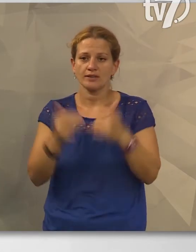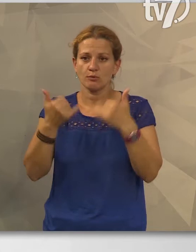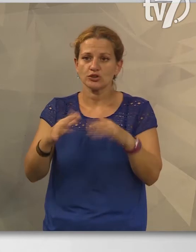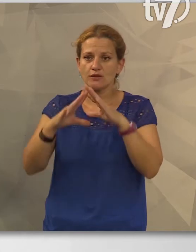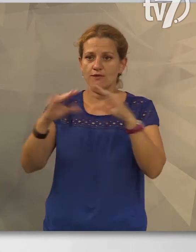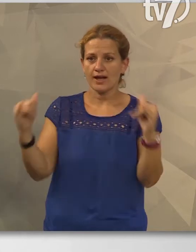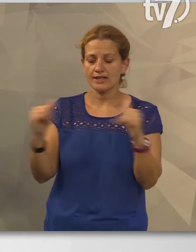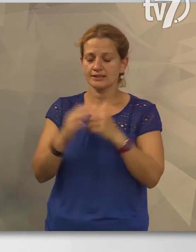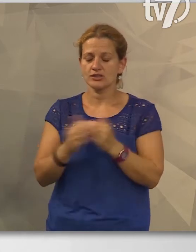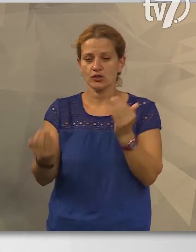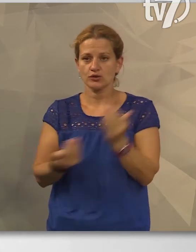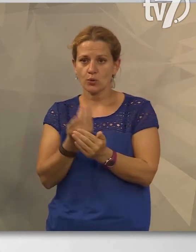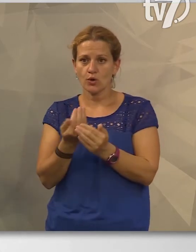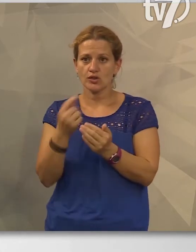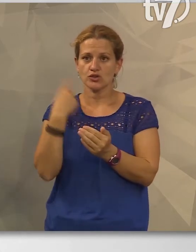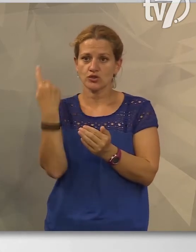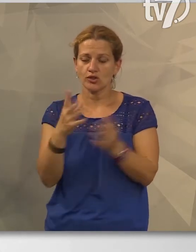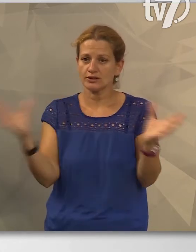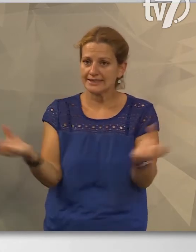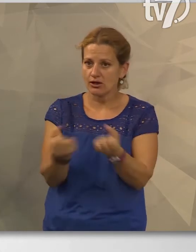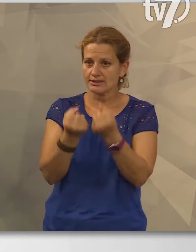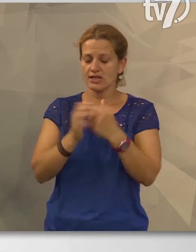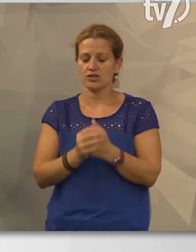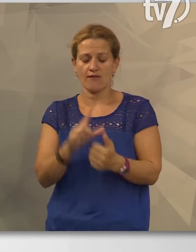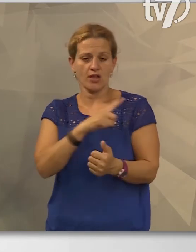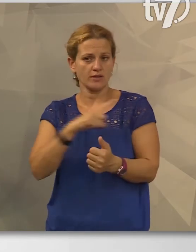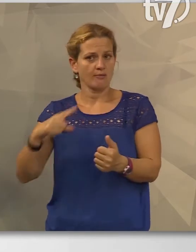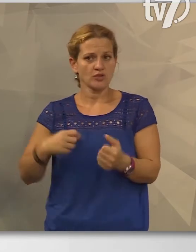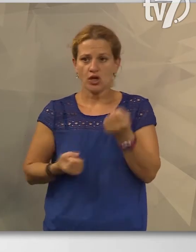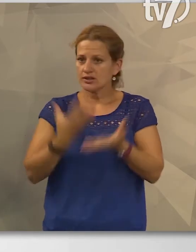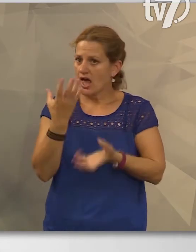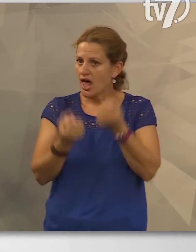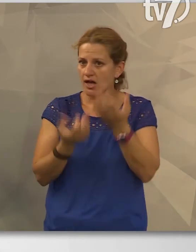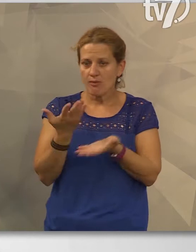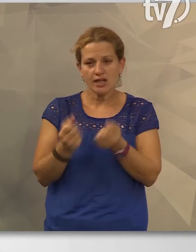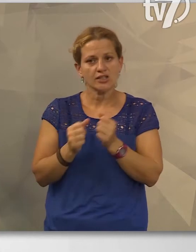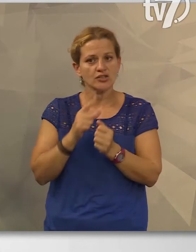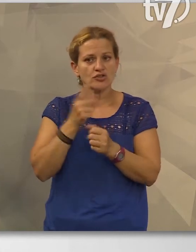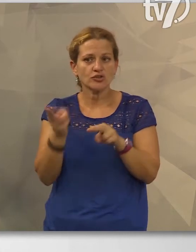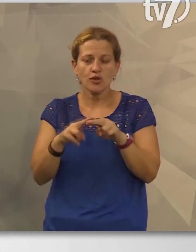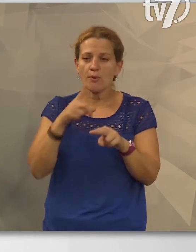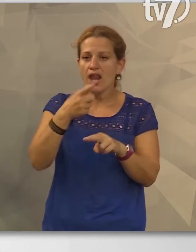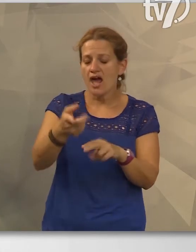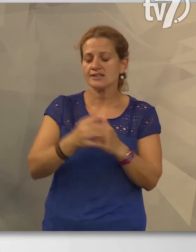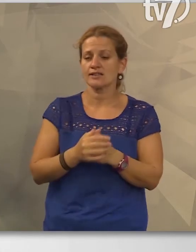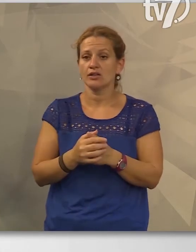fejlesztéssel, az új üzemcsarnok létrehozásával nem csak a termelésmennyiség bűvül nagy léptékkel, hanem az alkalmazotti